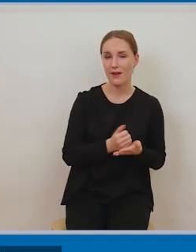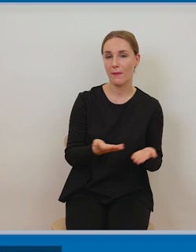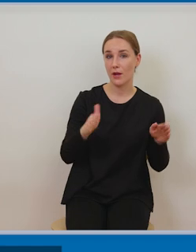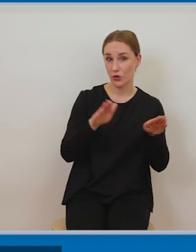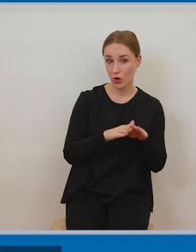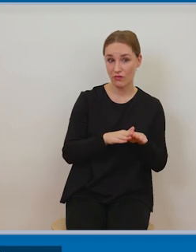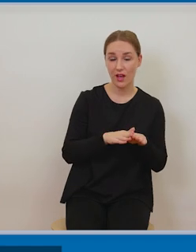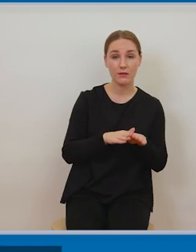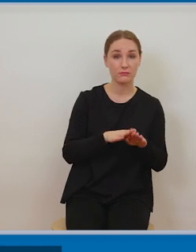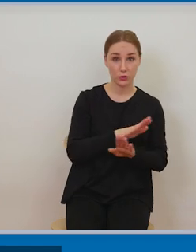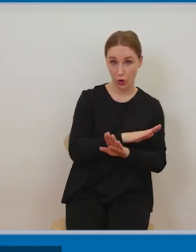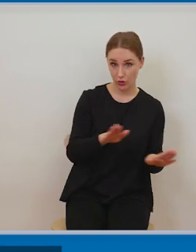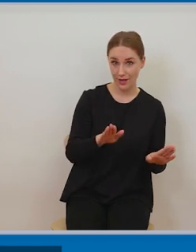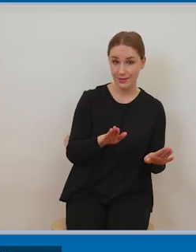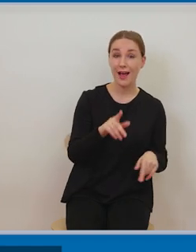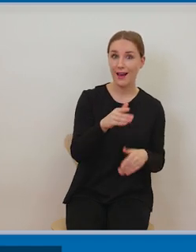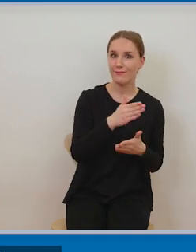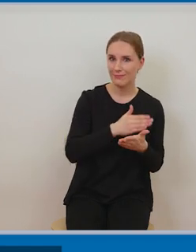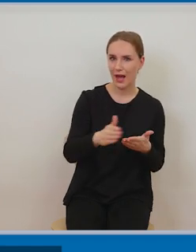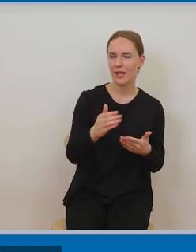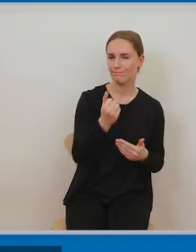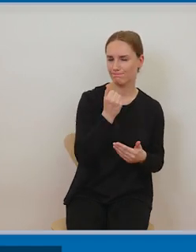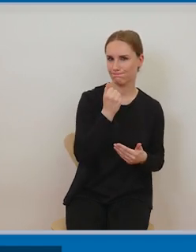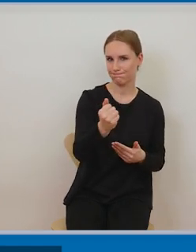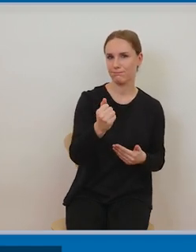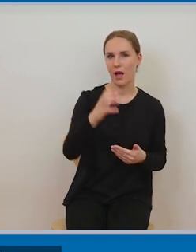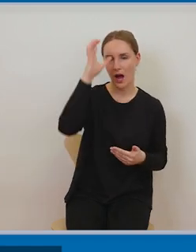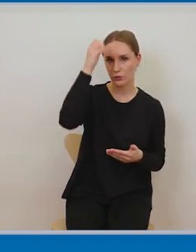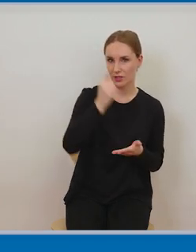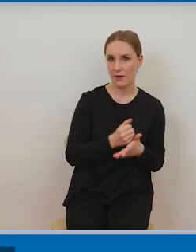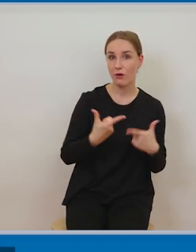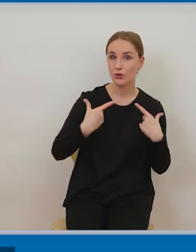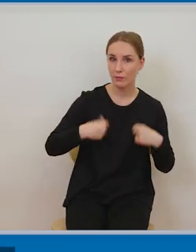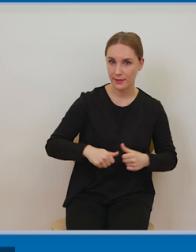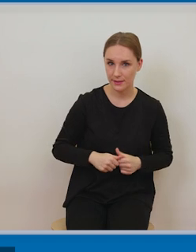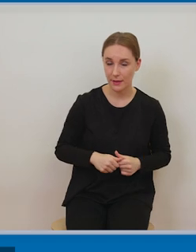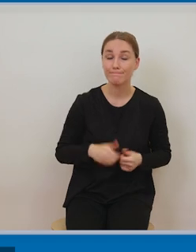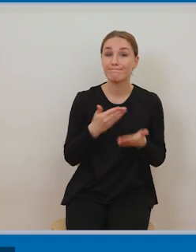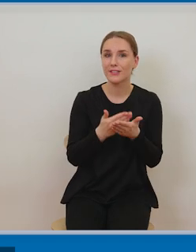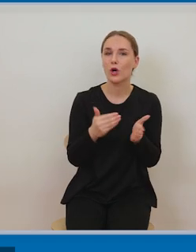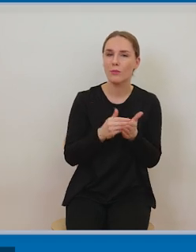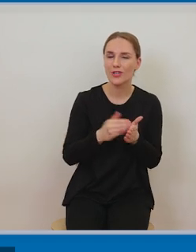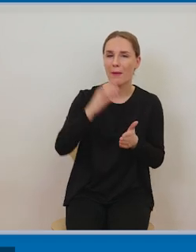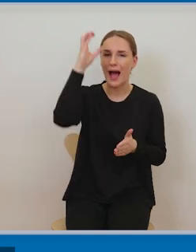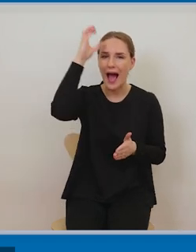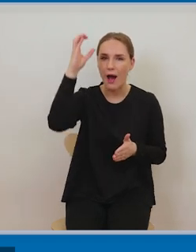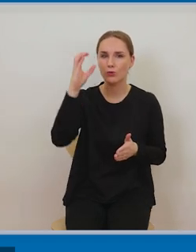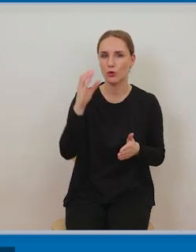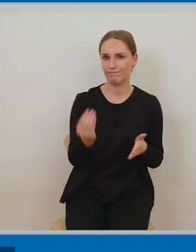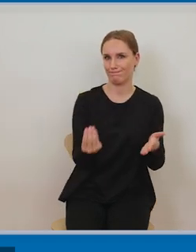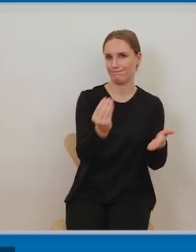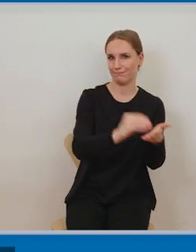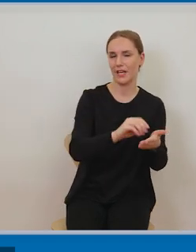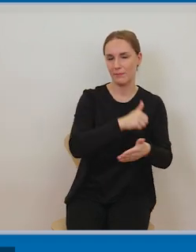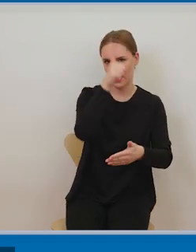osobistych, a zatem o oznaczaniu autorstwa utworów. To jest pierwsza sytuacja. Druga sytuacja,